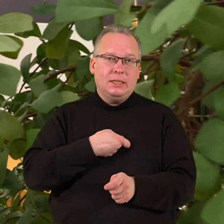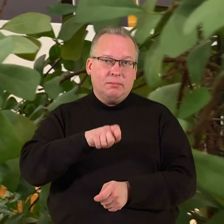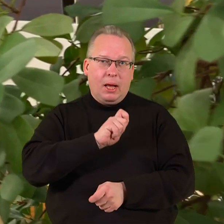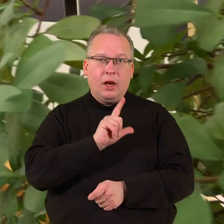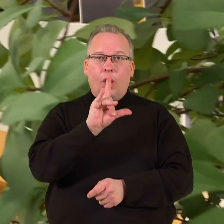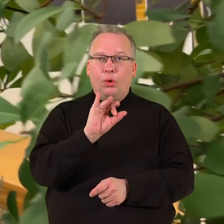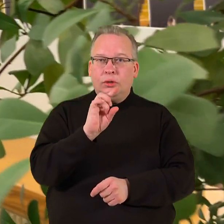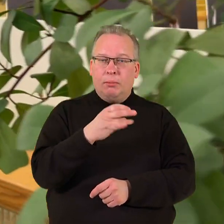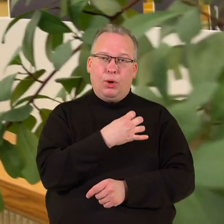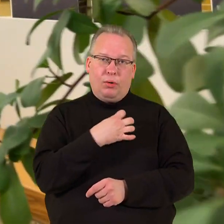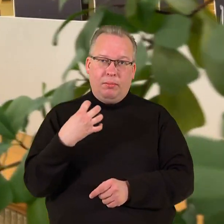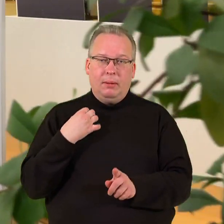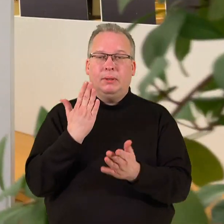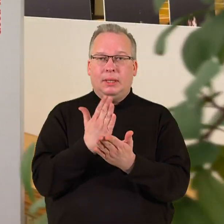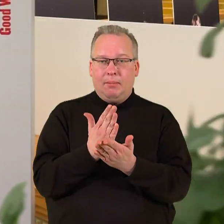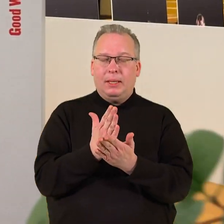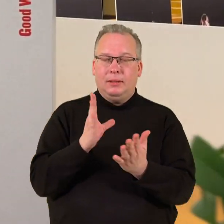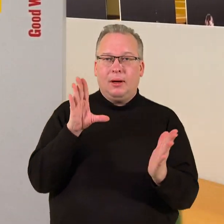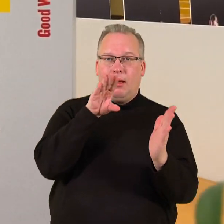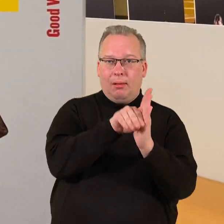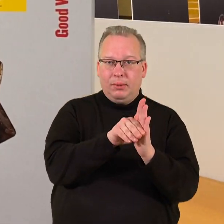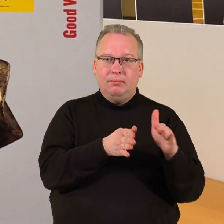Liuksemburgo koralystę, kuri taip pat yra kelyje.